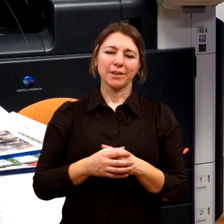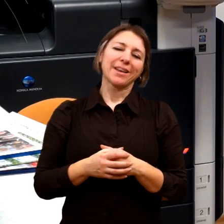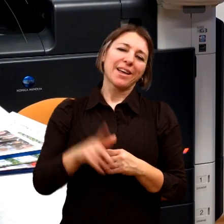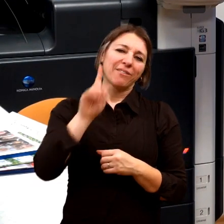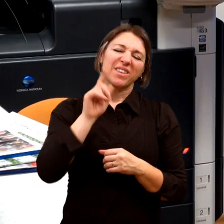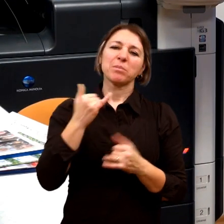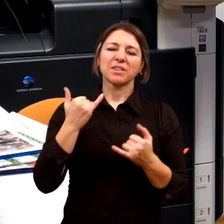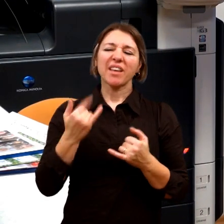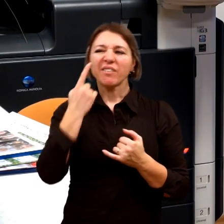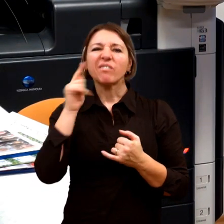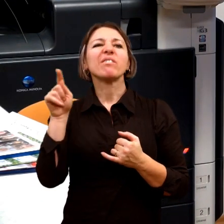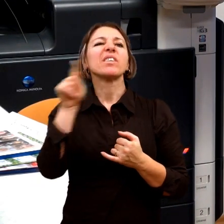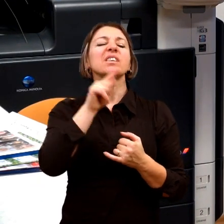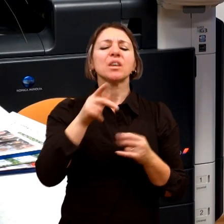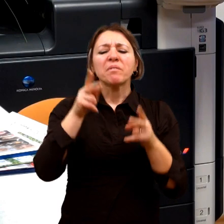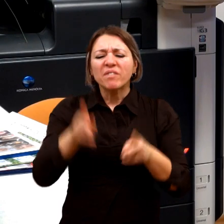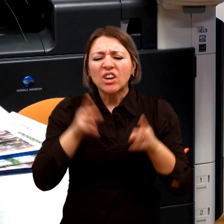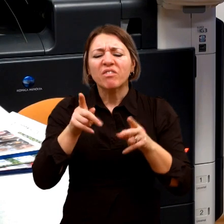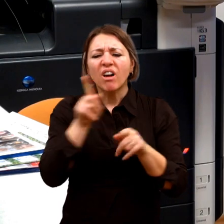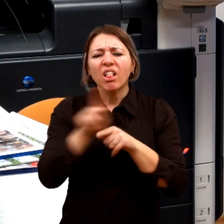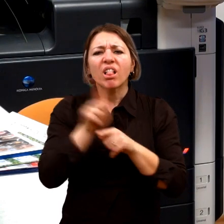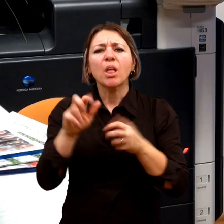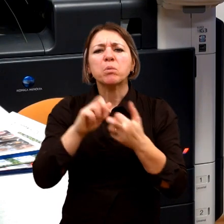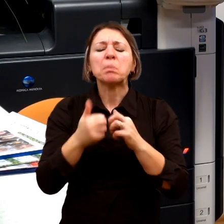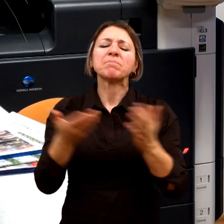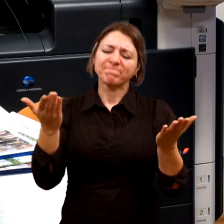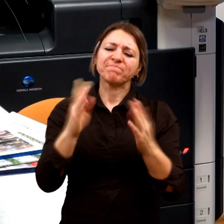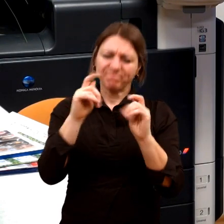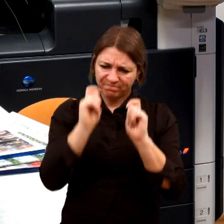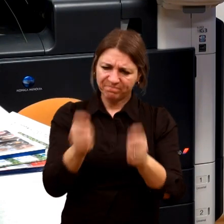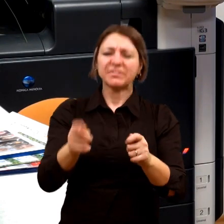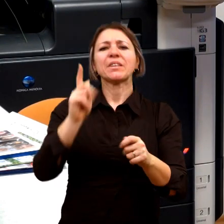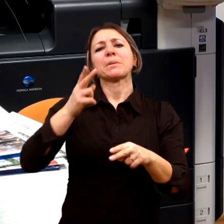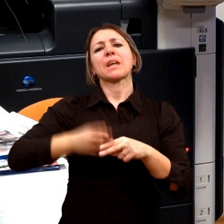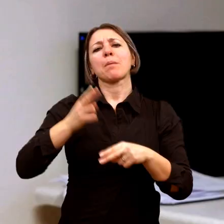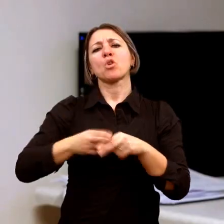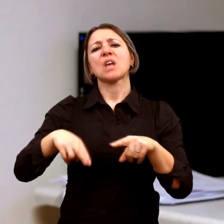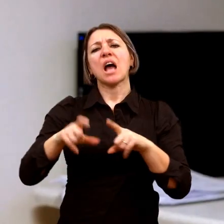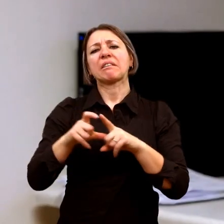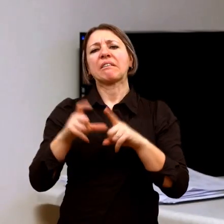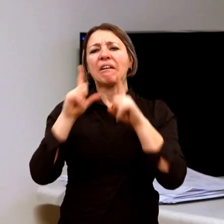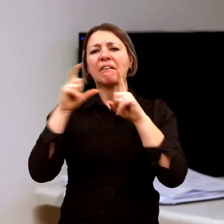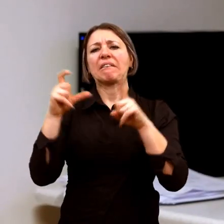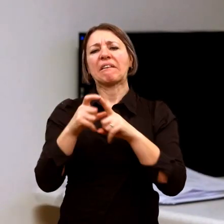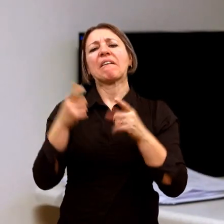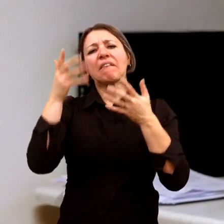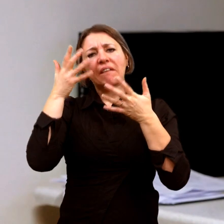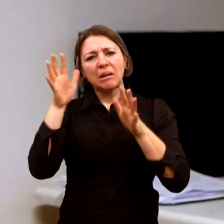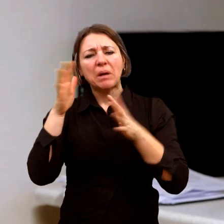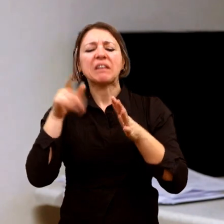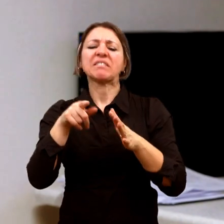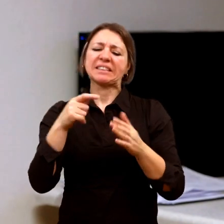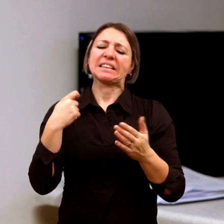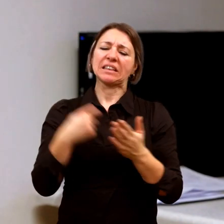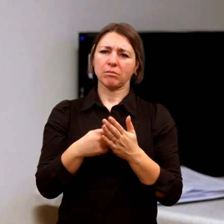utíkáme do různých diagnoz, ADHD, hyperaktivita, ale já nechci to bagatelizovat, ale v řadě případů jsem